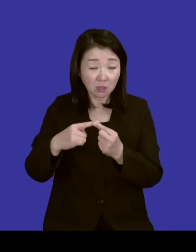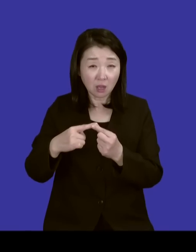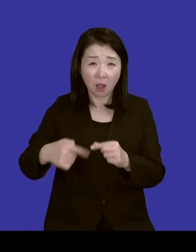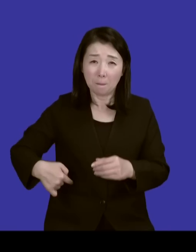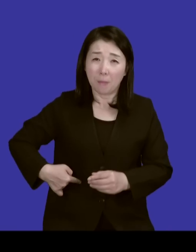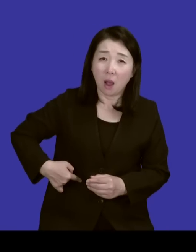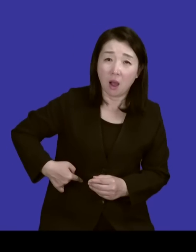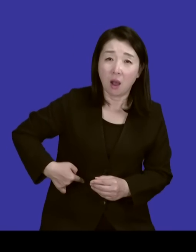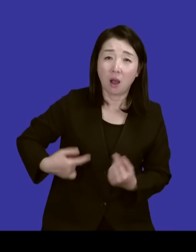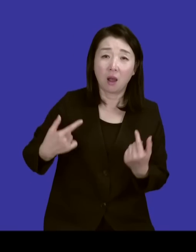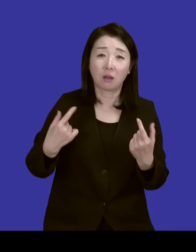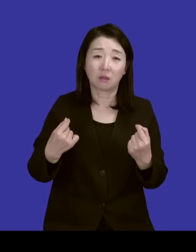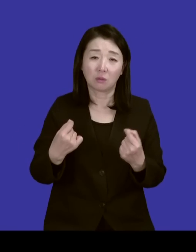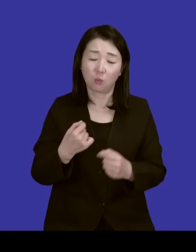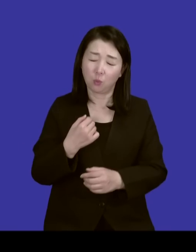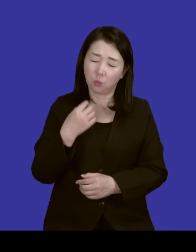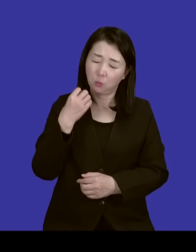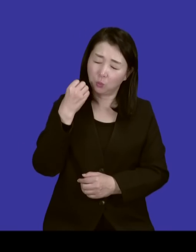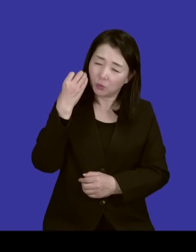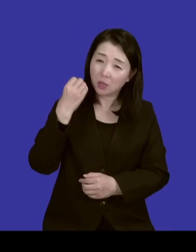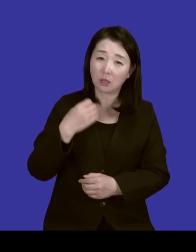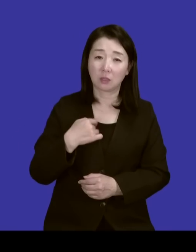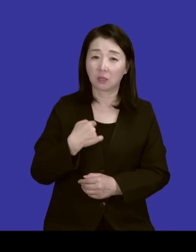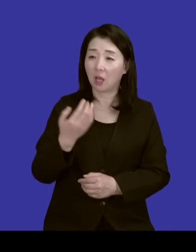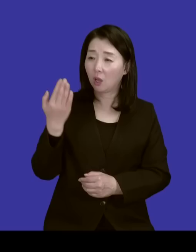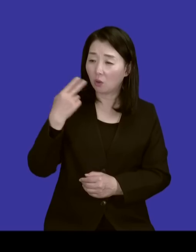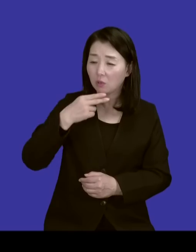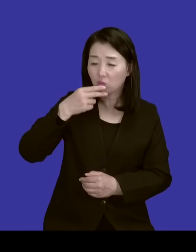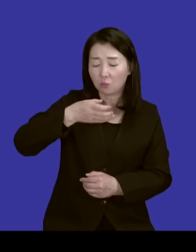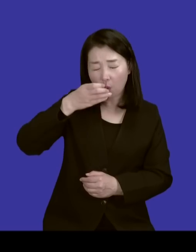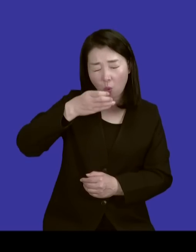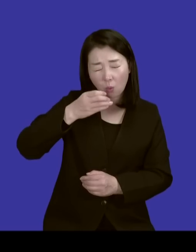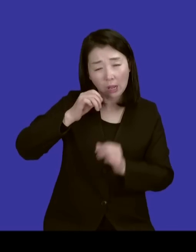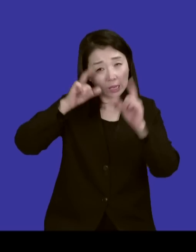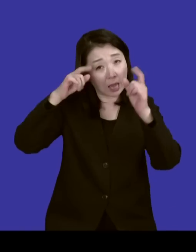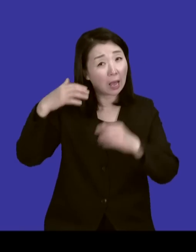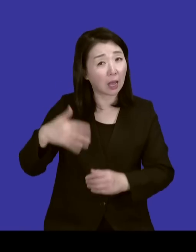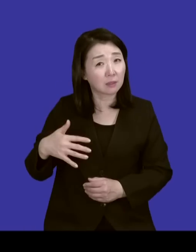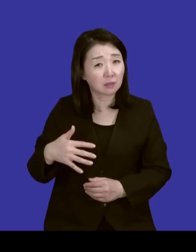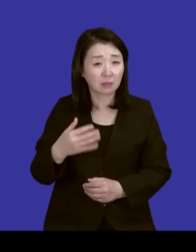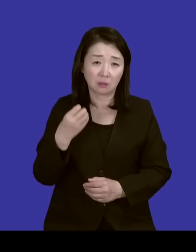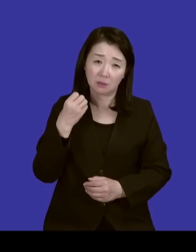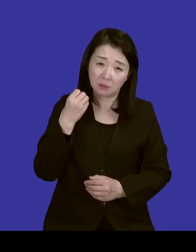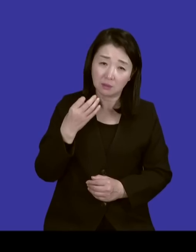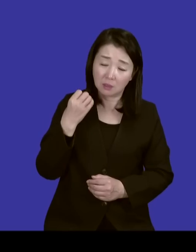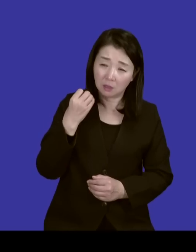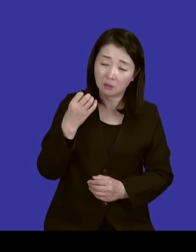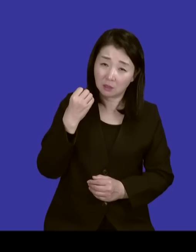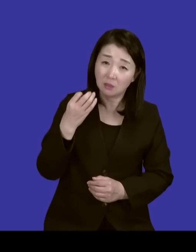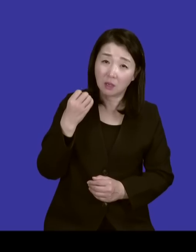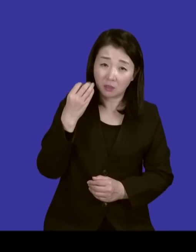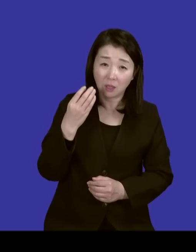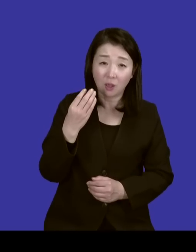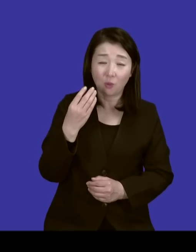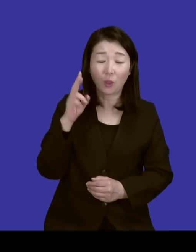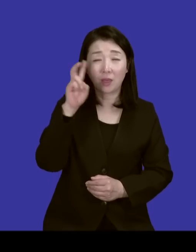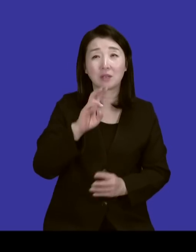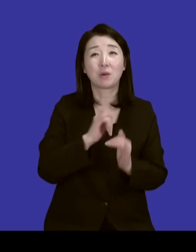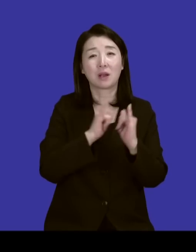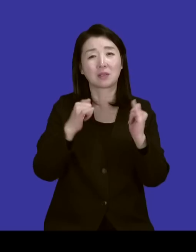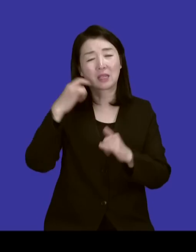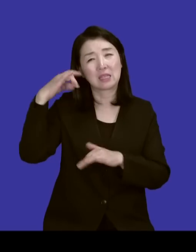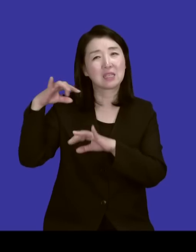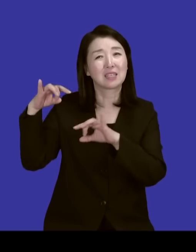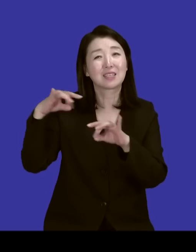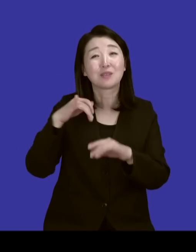얘기하는 것 같이서 이상하다. 내가 이건 were. 주께, 먹은 술이 뭔가 졸겠나. 이렇게 뭐 이상하고 뭐 우리 음악 하는 사람들 보니까 느낌이